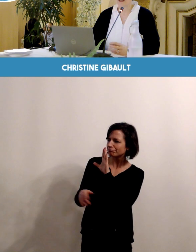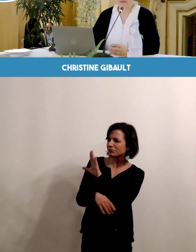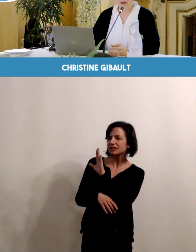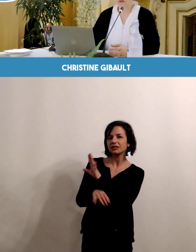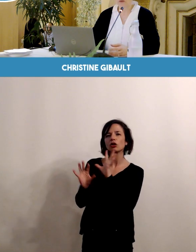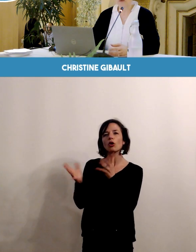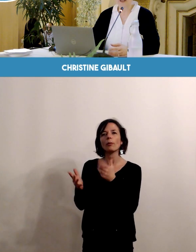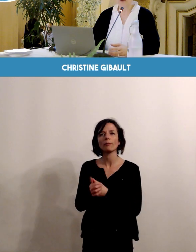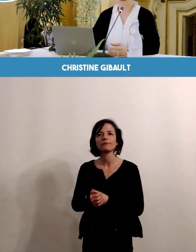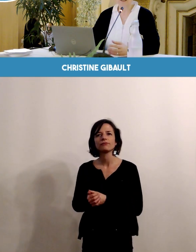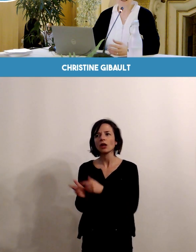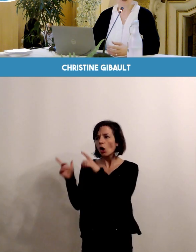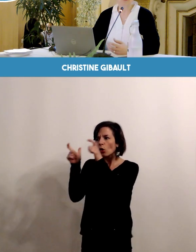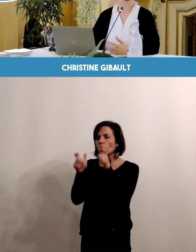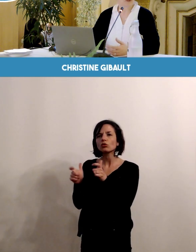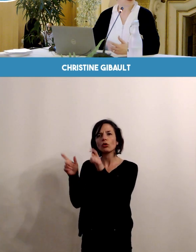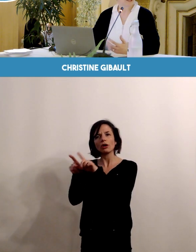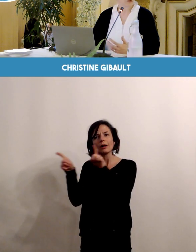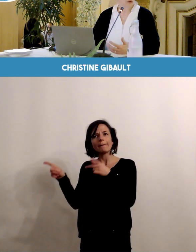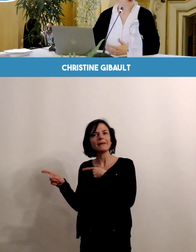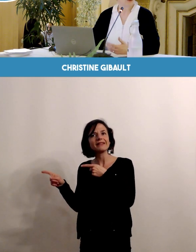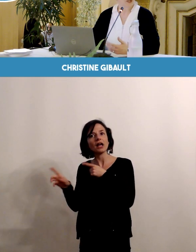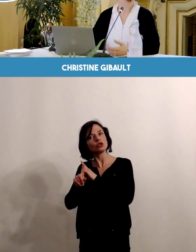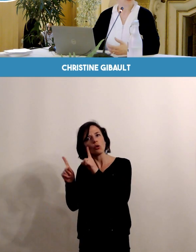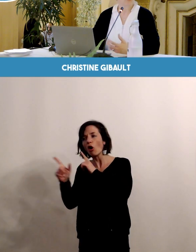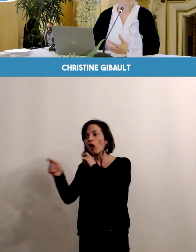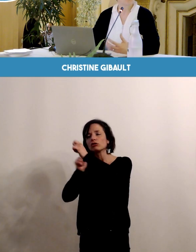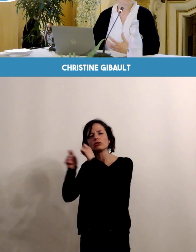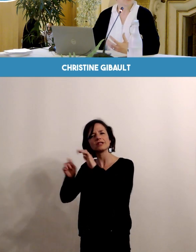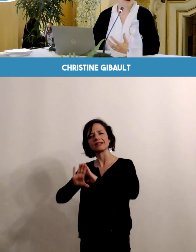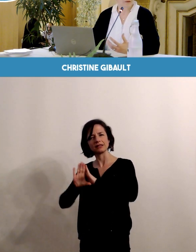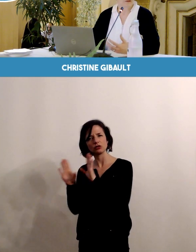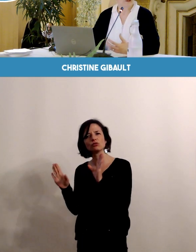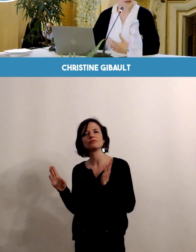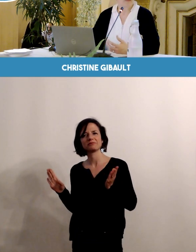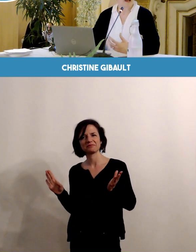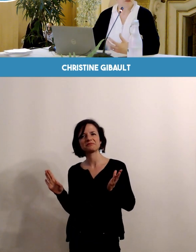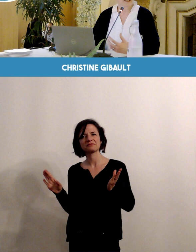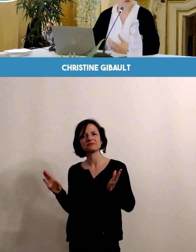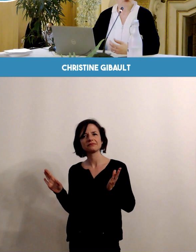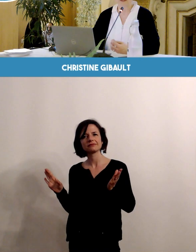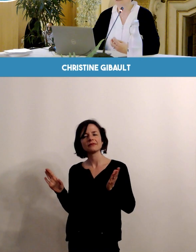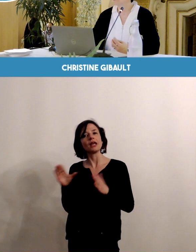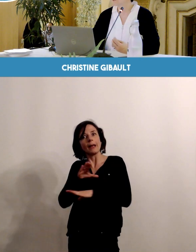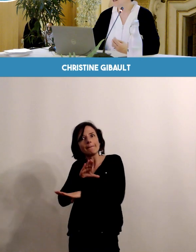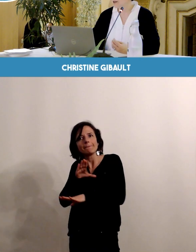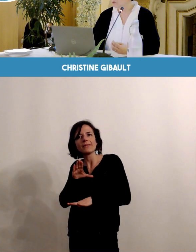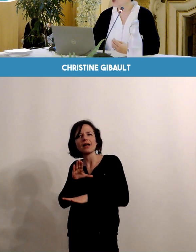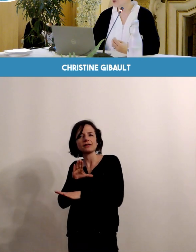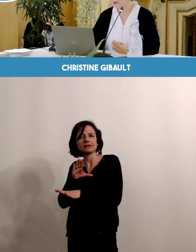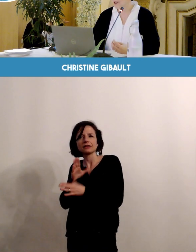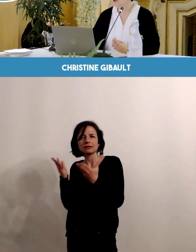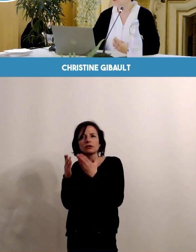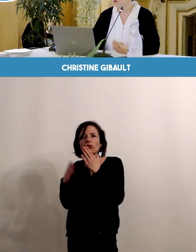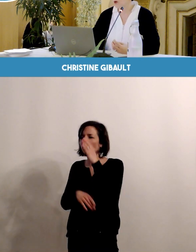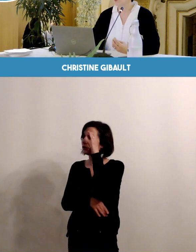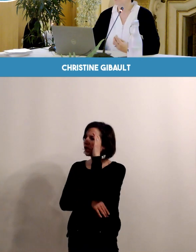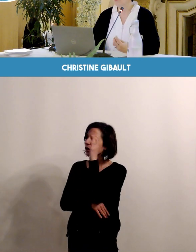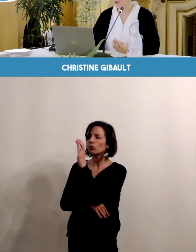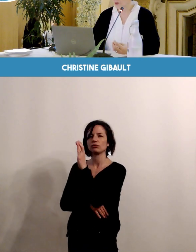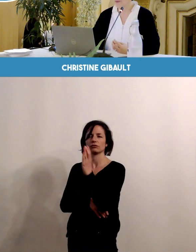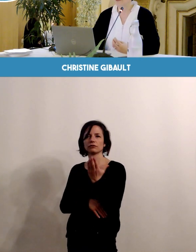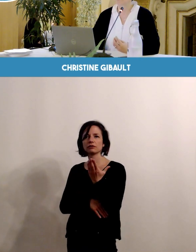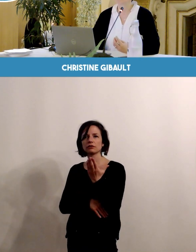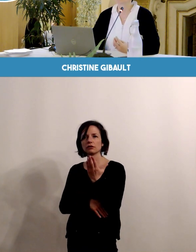ce n'est pas une consultation médicale, nous sommes bien dans un entretien où la base de cet entretien est l'écoute centrée sur